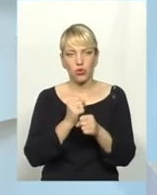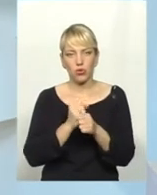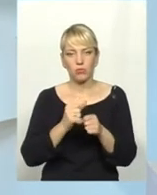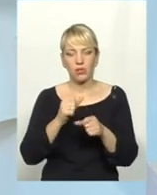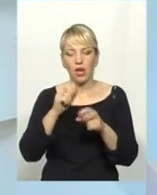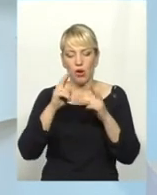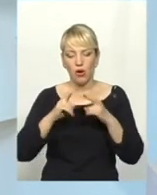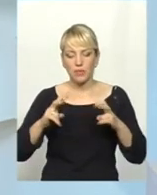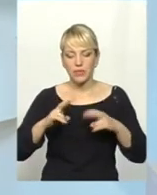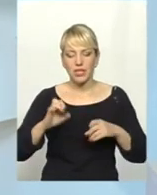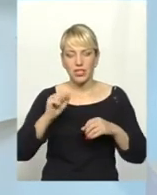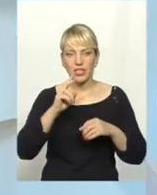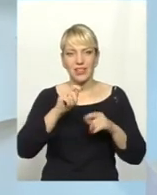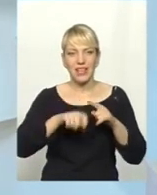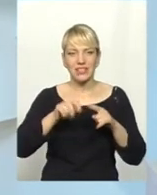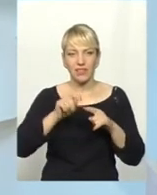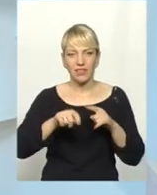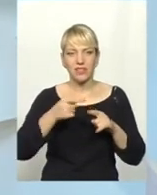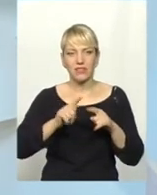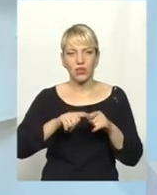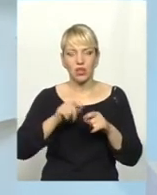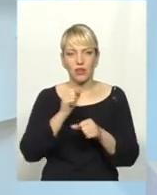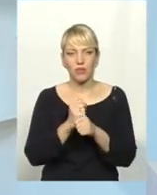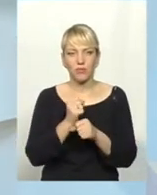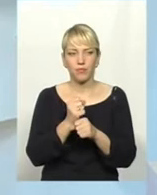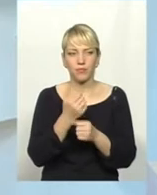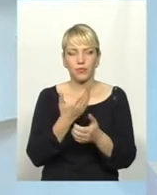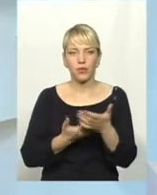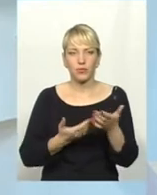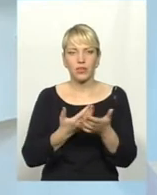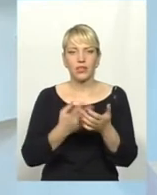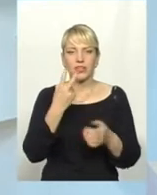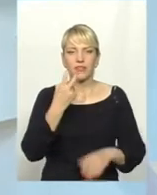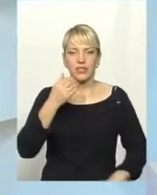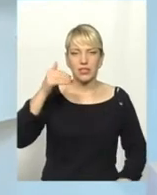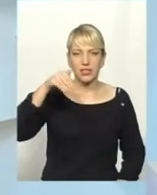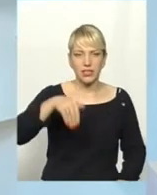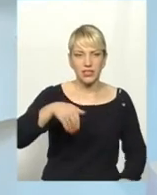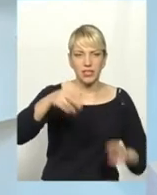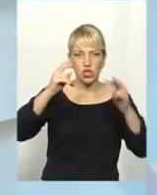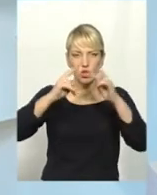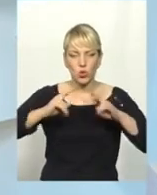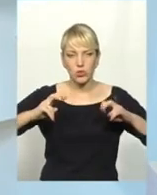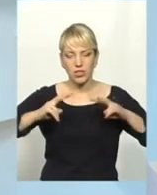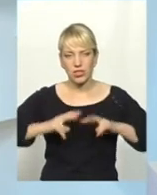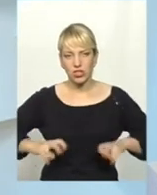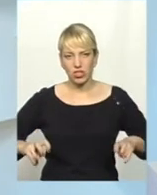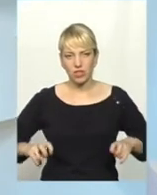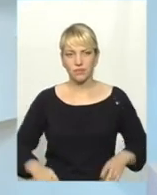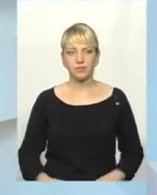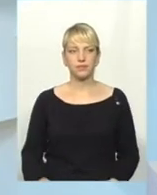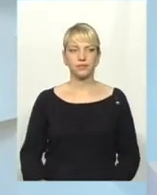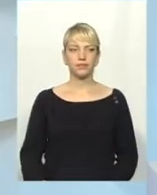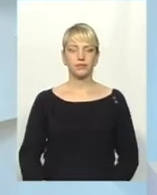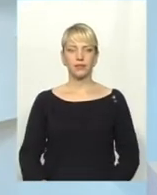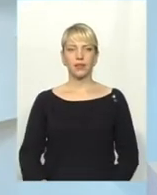сифіліс, тільки в місті Хмельницькому, вона робить біля 200 тисяч досліджень на рік з профілактичною метою. Власний